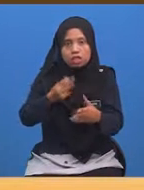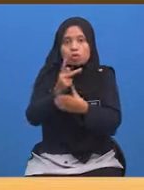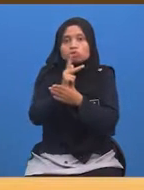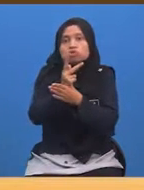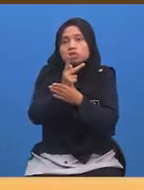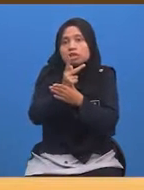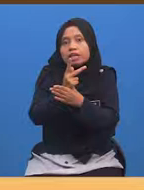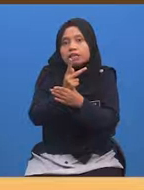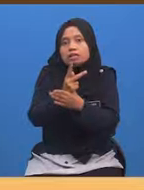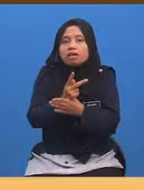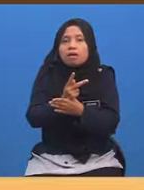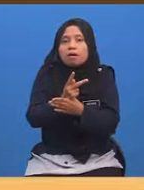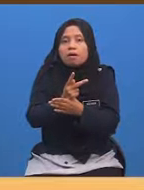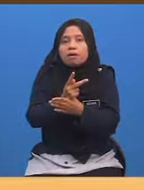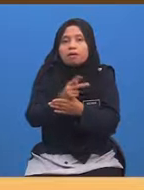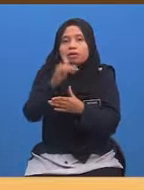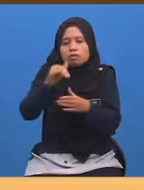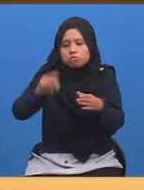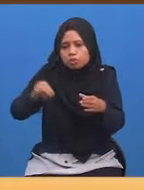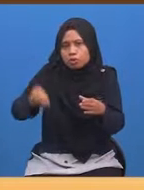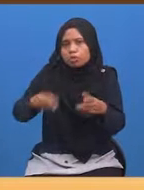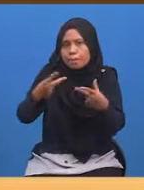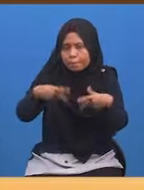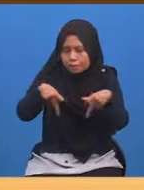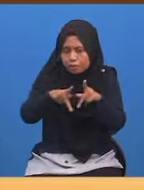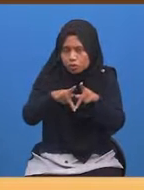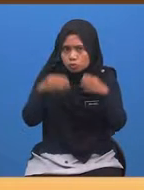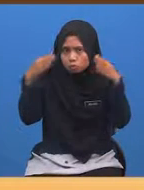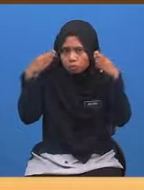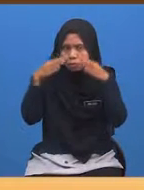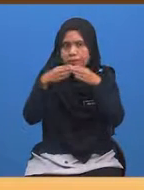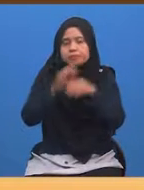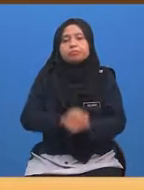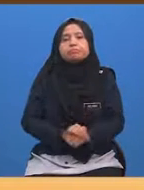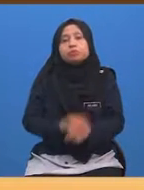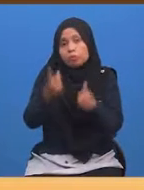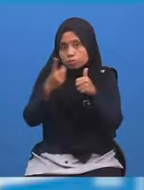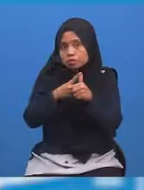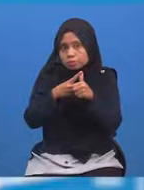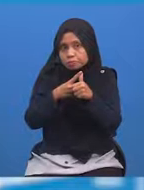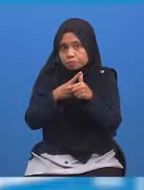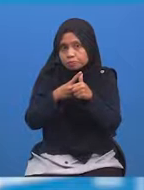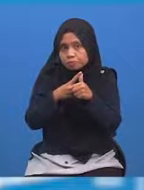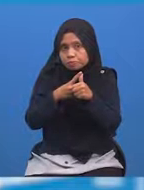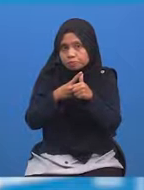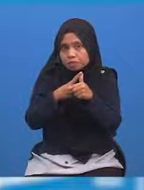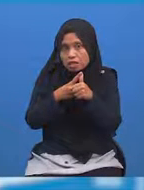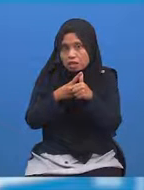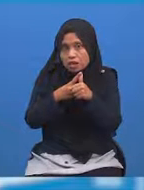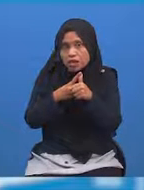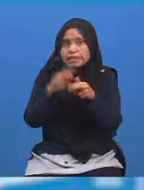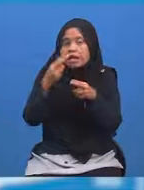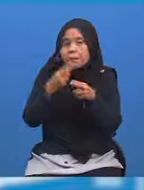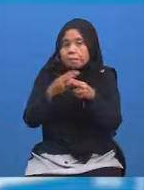Beberapa perkara Yang murid-murid perlu beri perhatian Pertama Kenal pasti